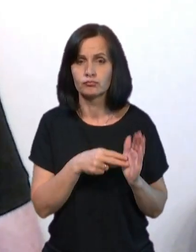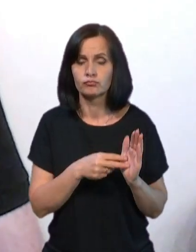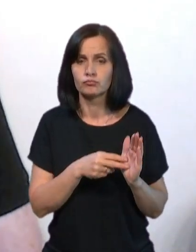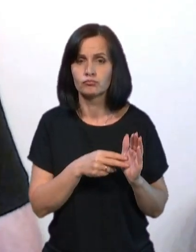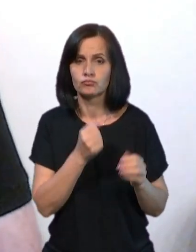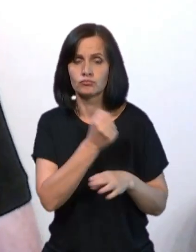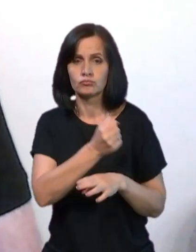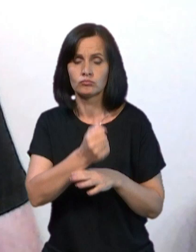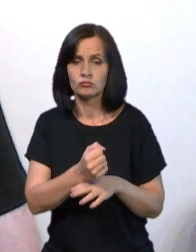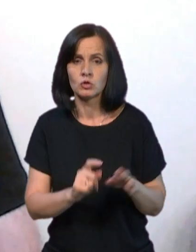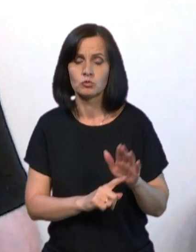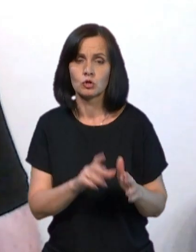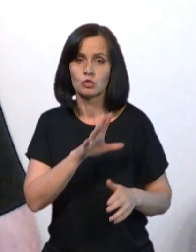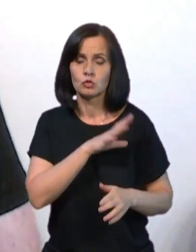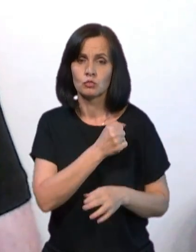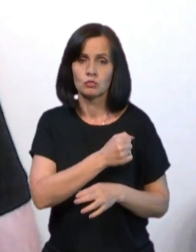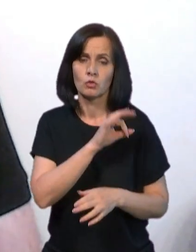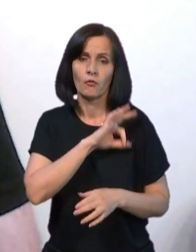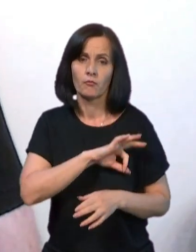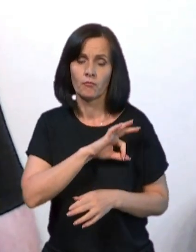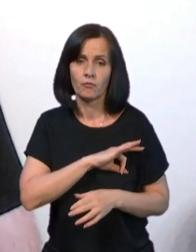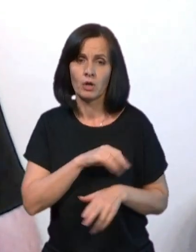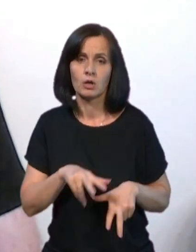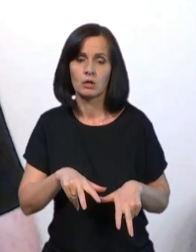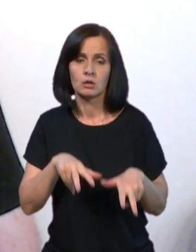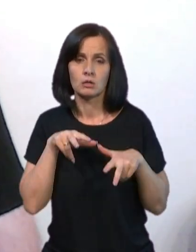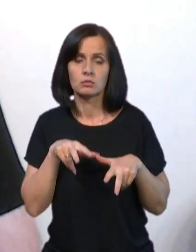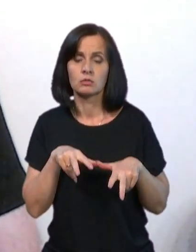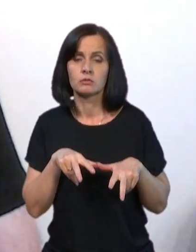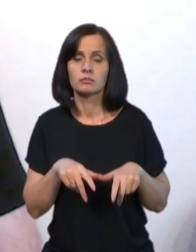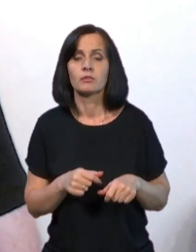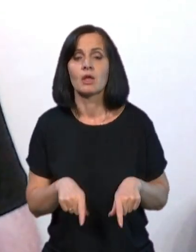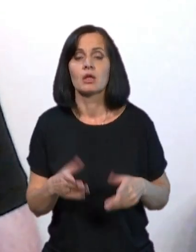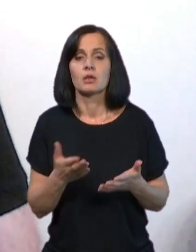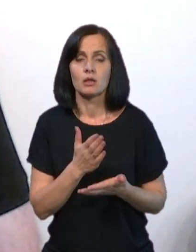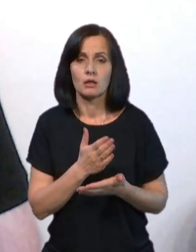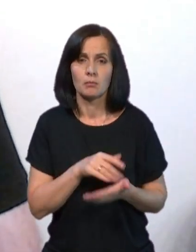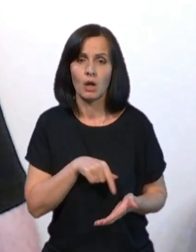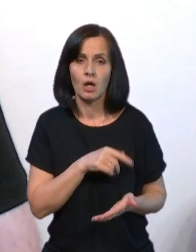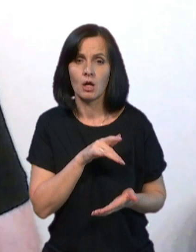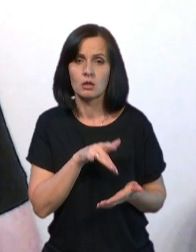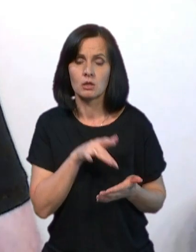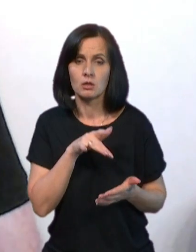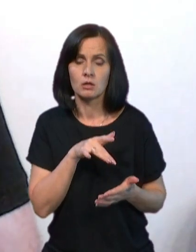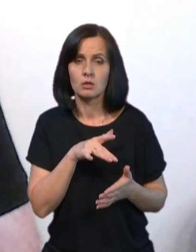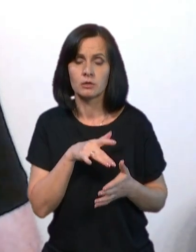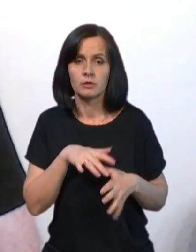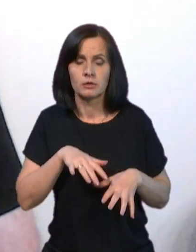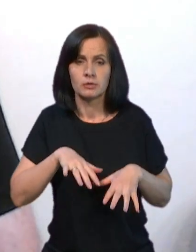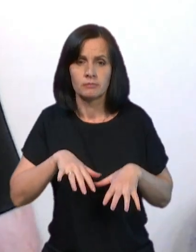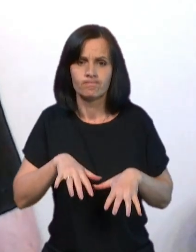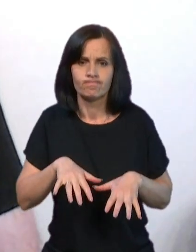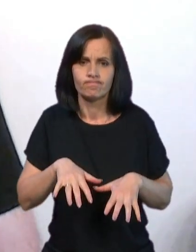спочатку були удари з використанням безпілотних літальних апаратів, які мали на меті виснадження української